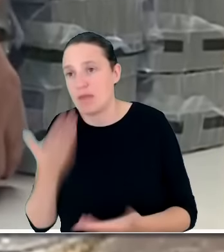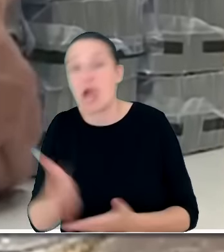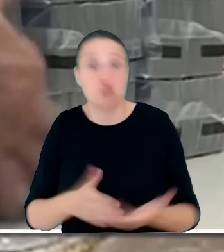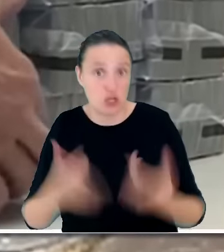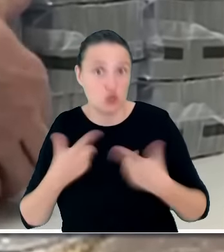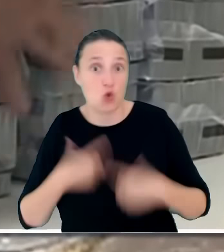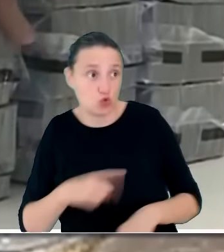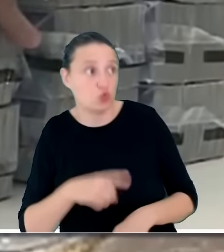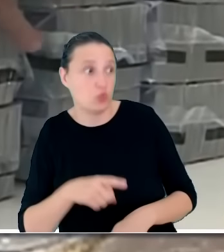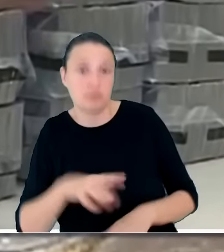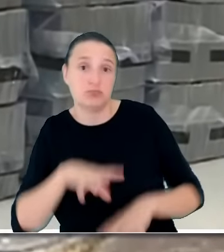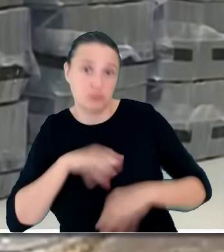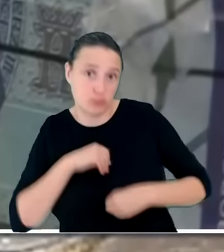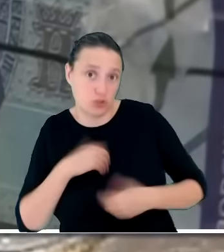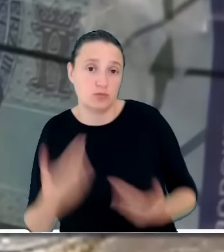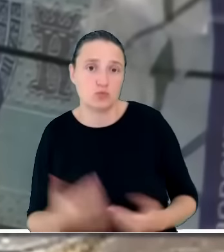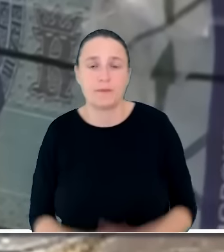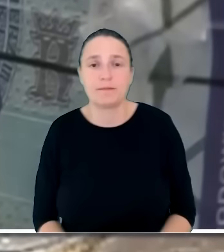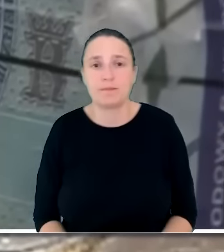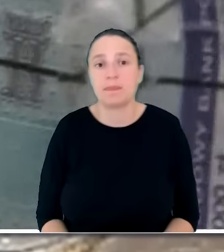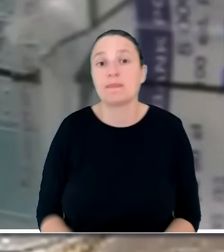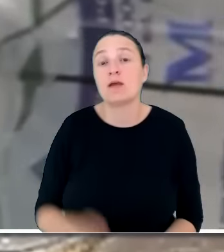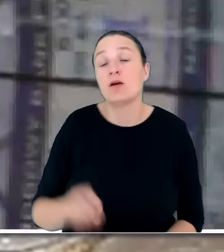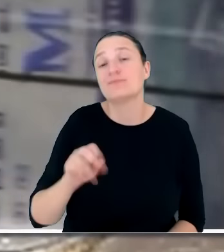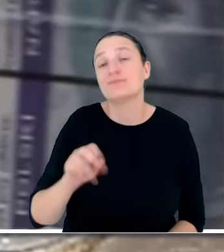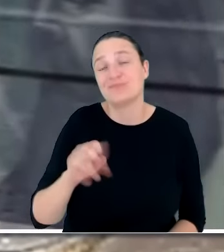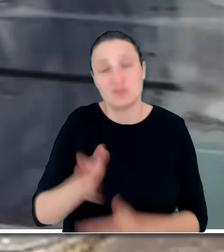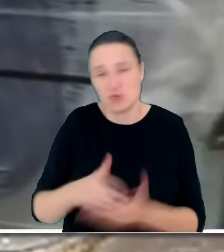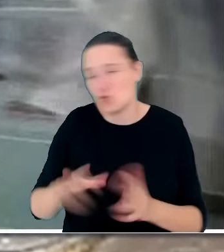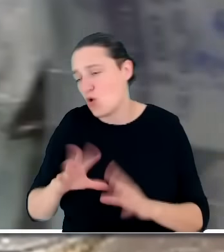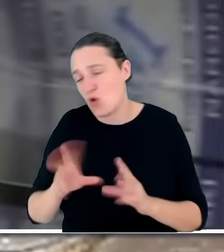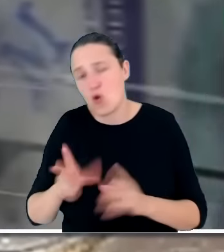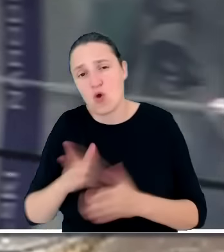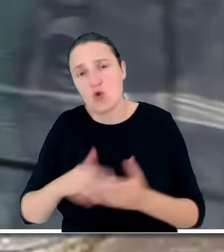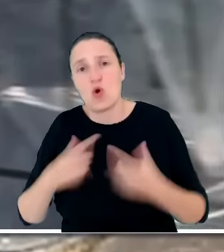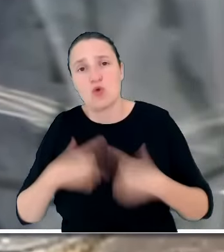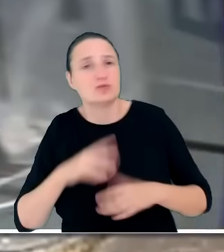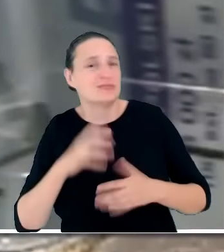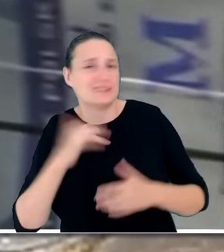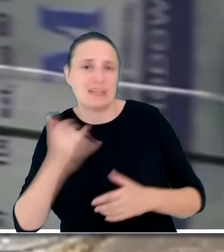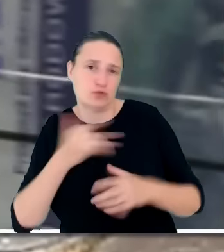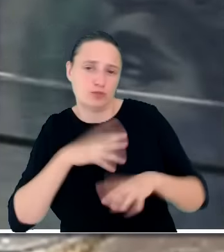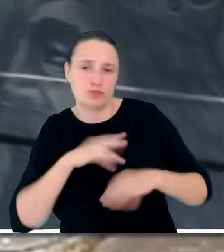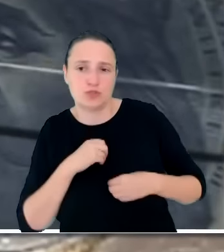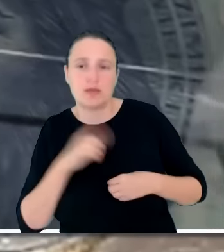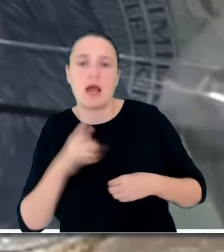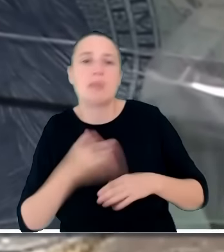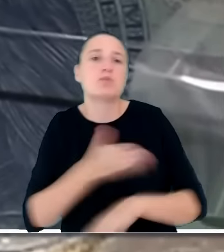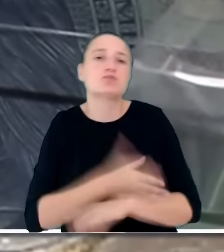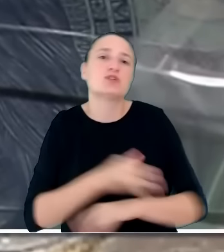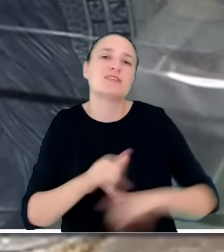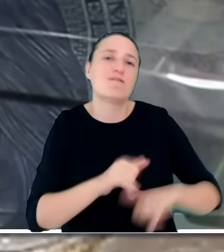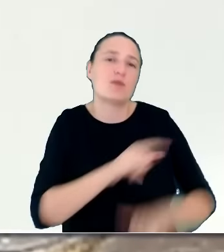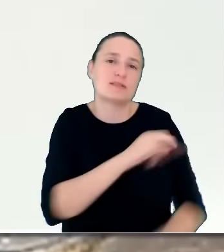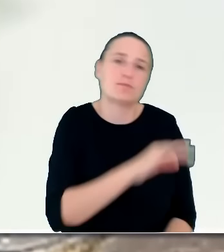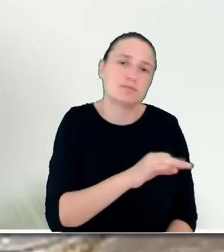elektoratu oczywiście będzie to trafiało. Natomiast ja tylko przypomnę, co działo się za poprzedniej władzy Platformy Obywatelskiej i PSL